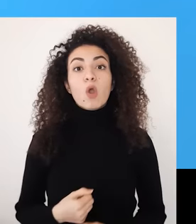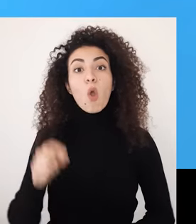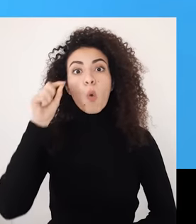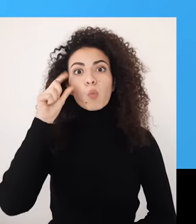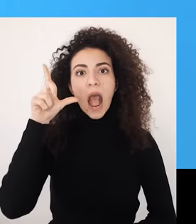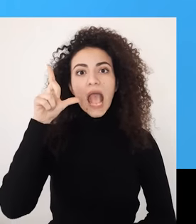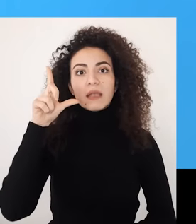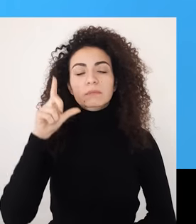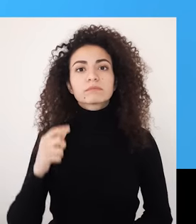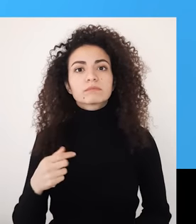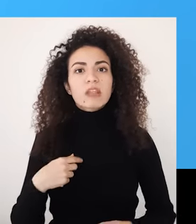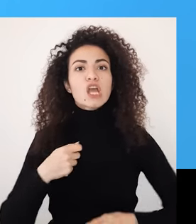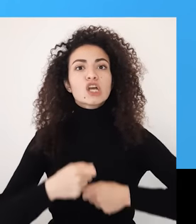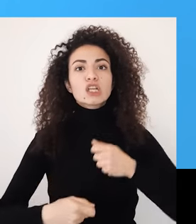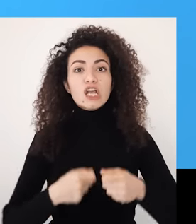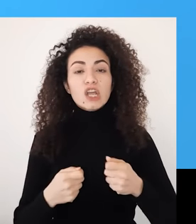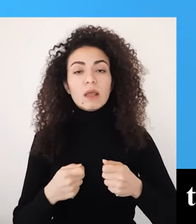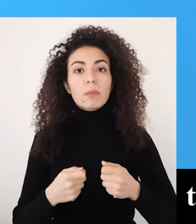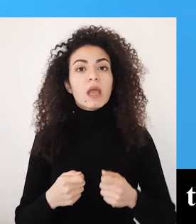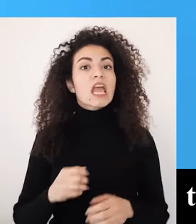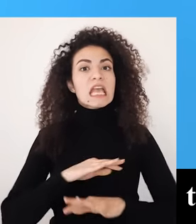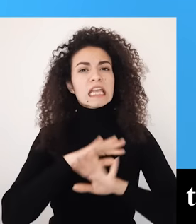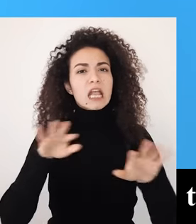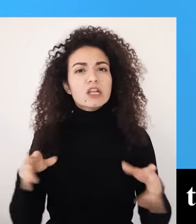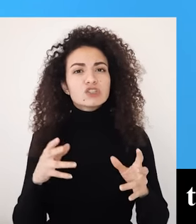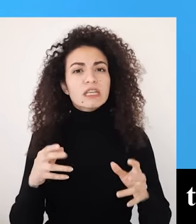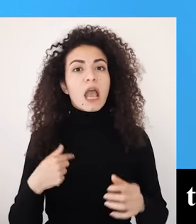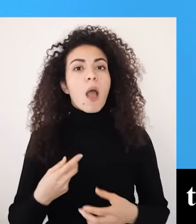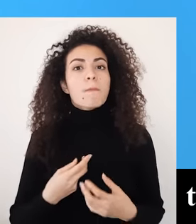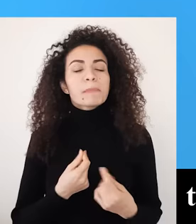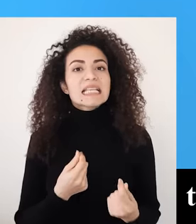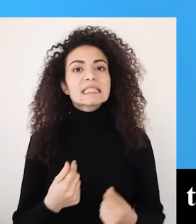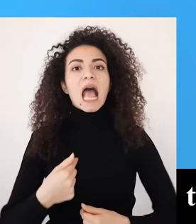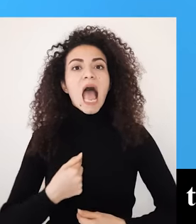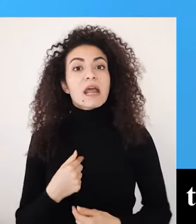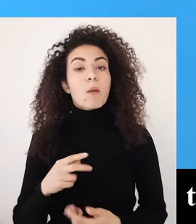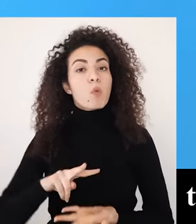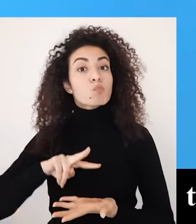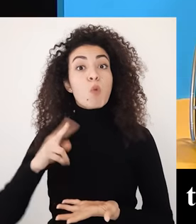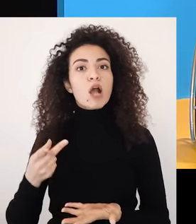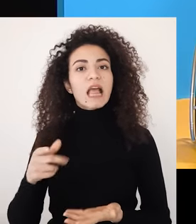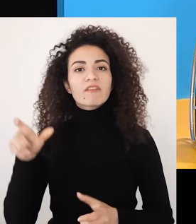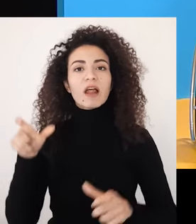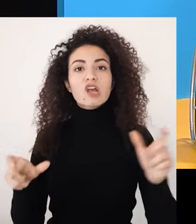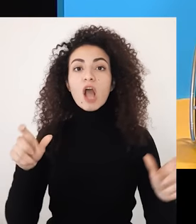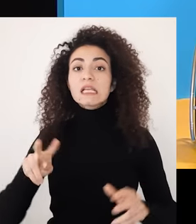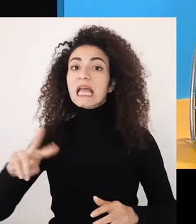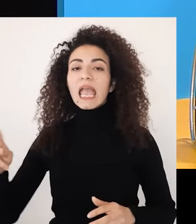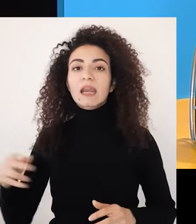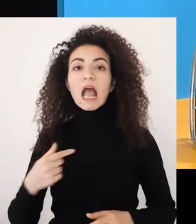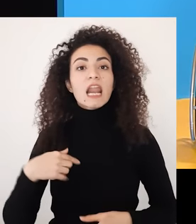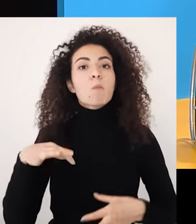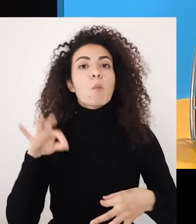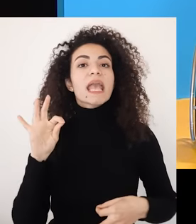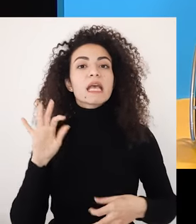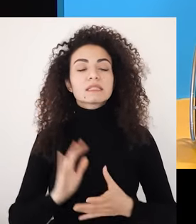تجربة شخصية تسمح لنا نشعر بفرديتنا يلي بتميزنا عن الآخرين البعض الثاني